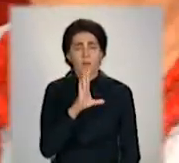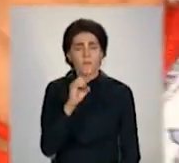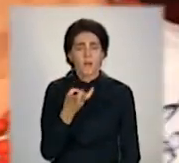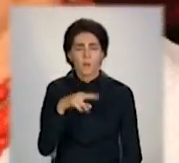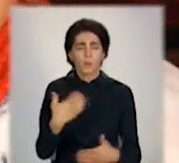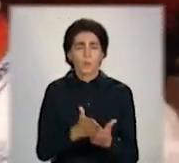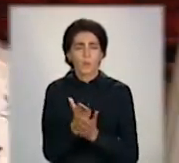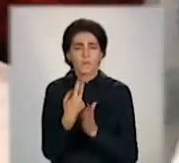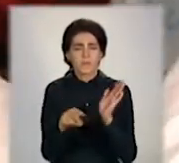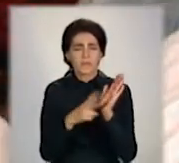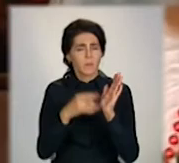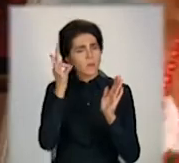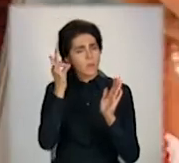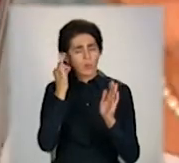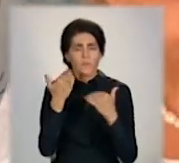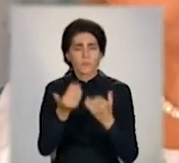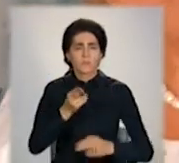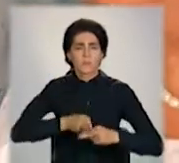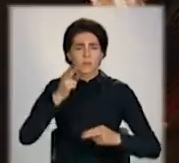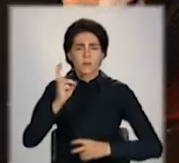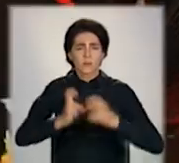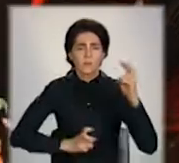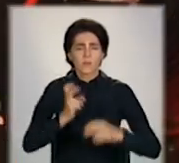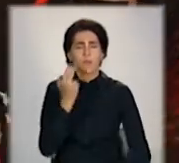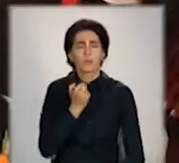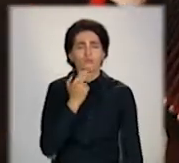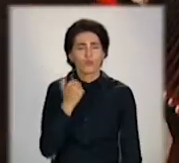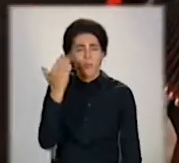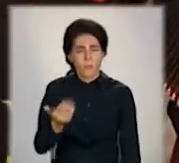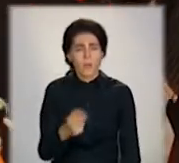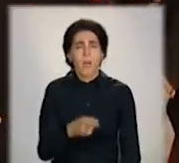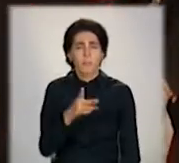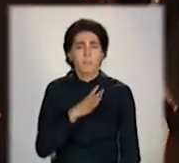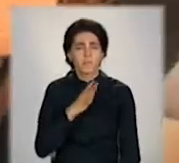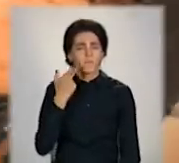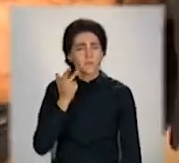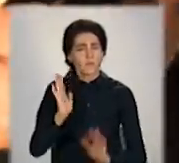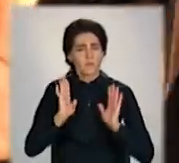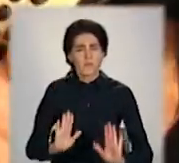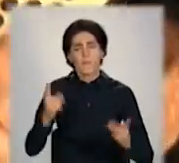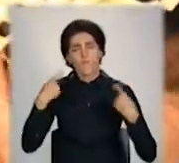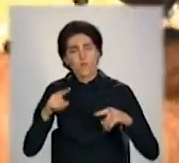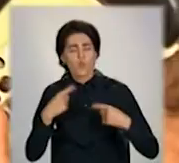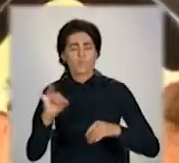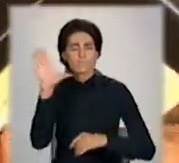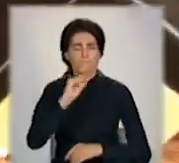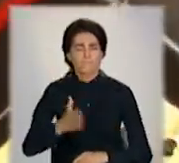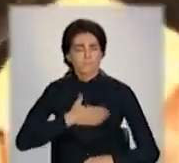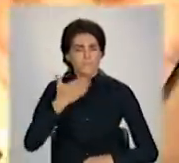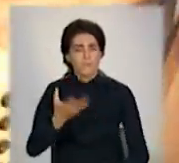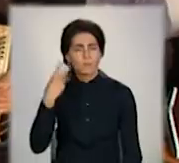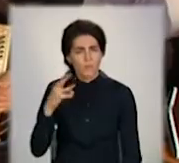років працювала в залізничному цеху комбінату імені Ілліча. Проте жінка завжди була творчою та креативною.